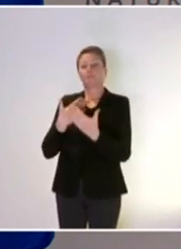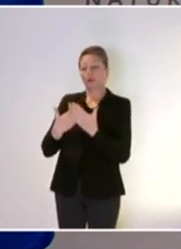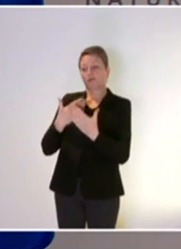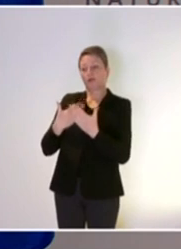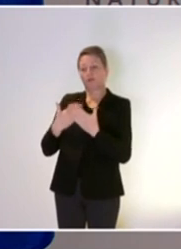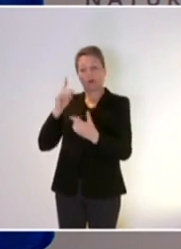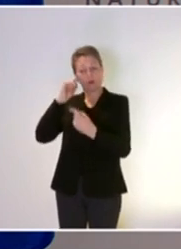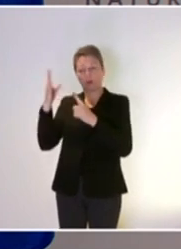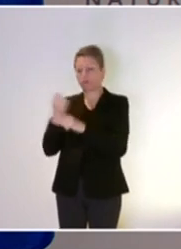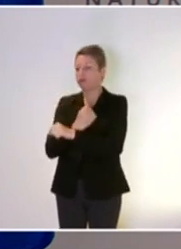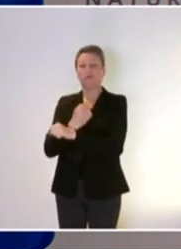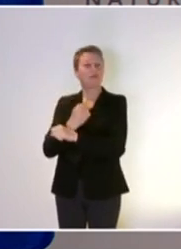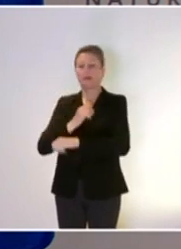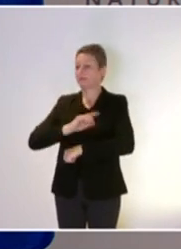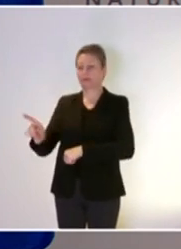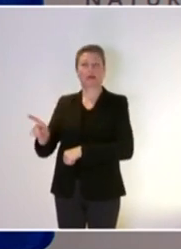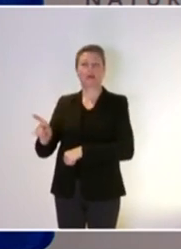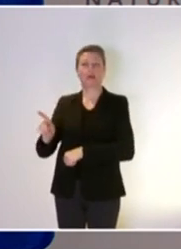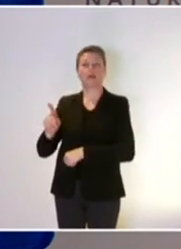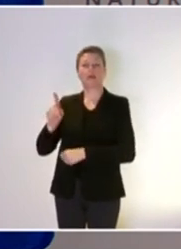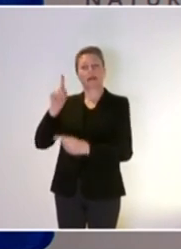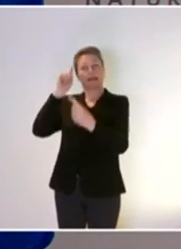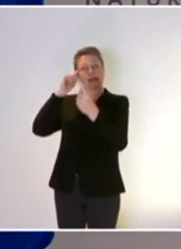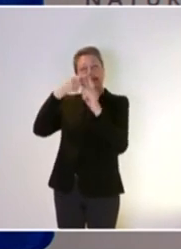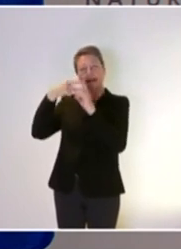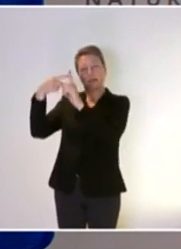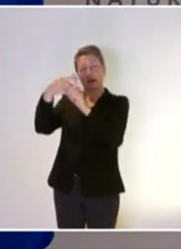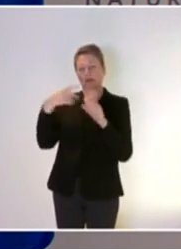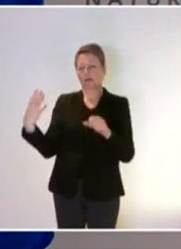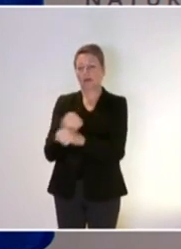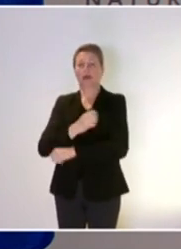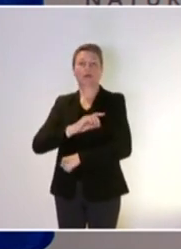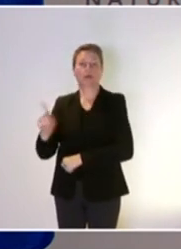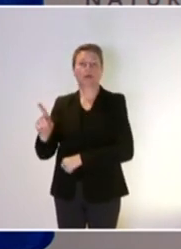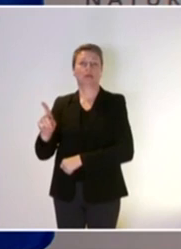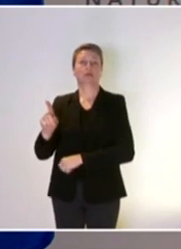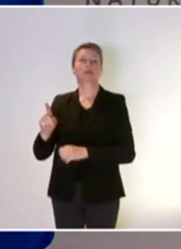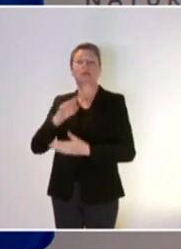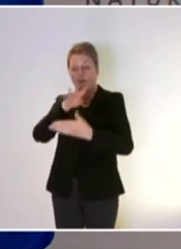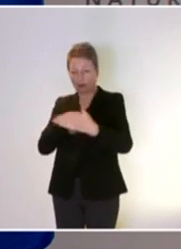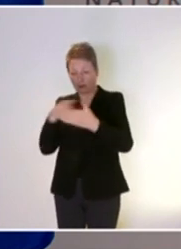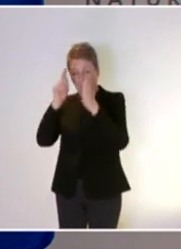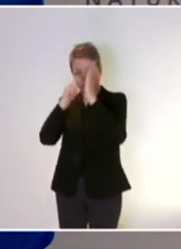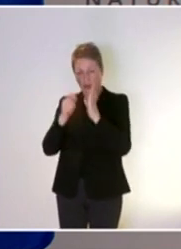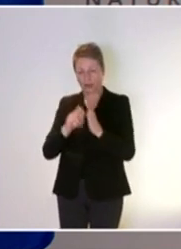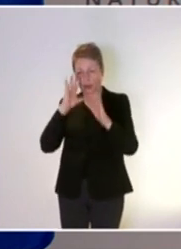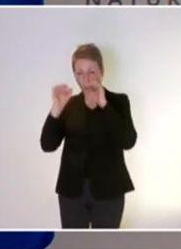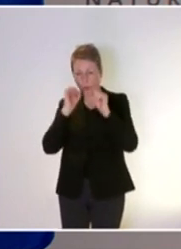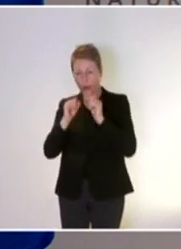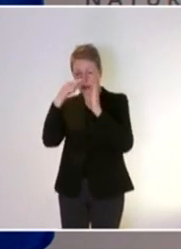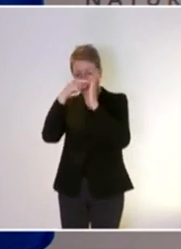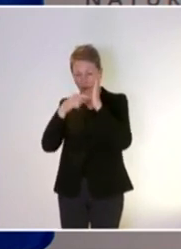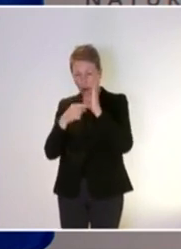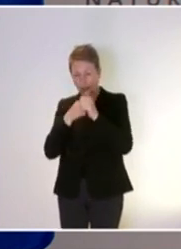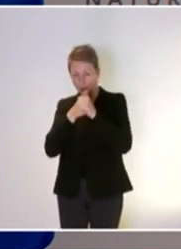objectifs et qu'on n'arrivait pas à atteindre les cibles qu'on s'était fixées, c'est justement ce calendrier avec ses repères, ses points de